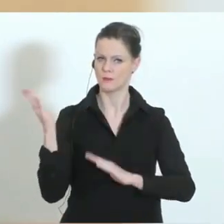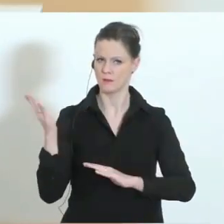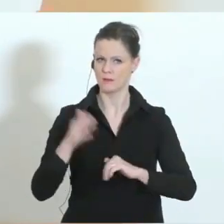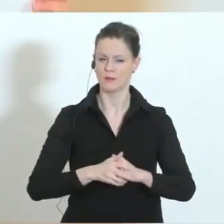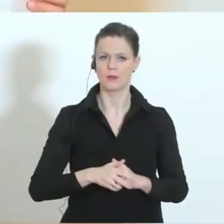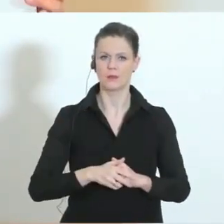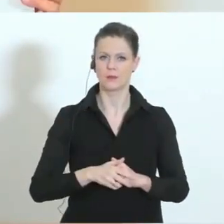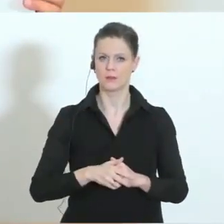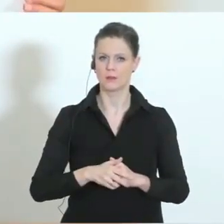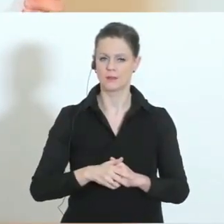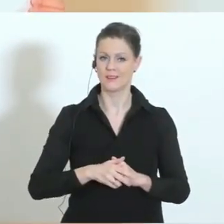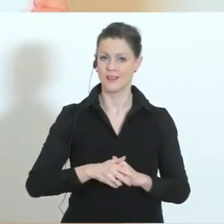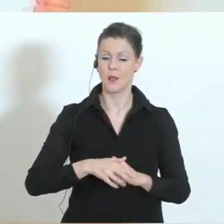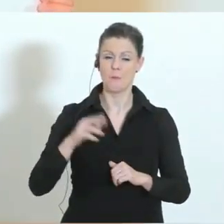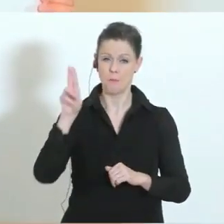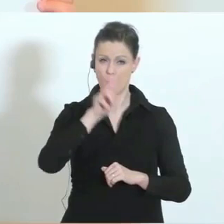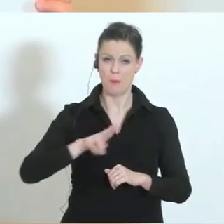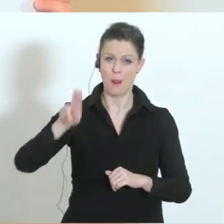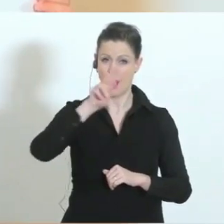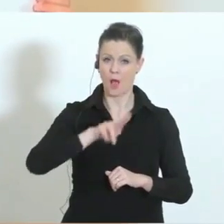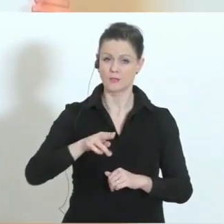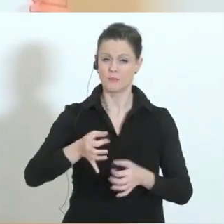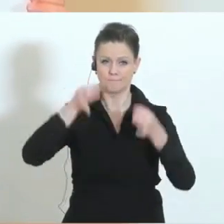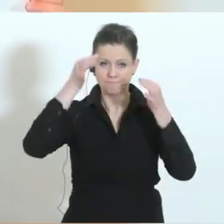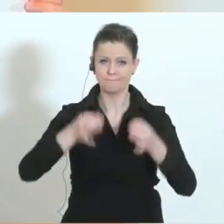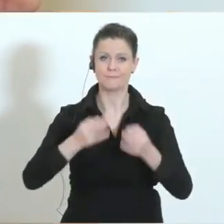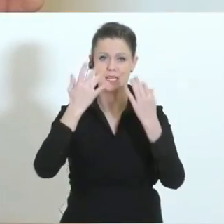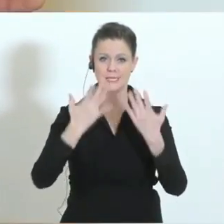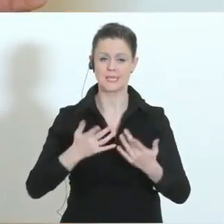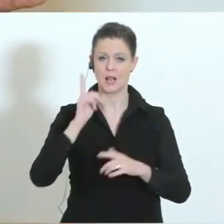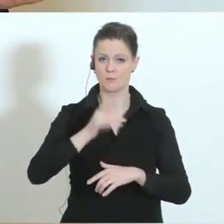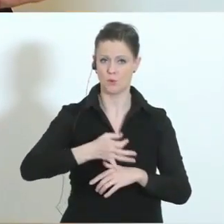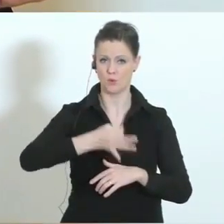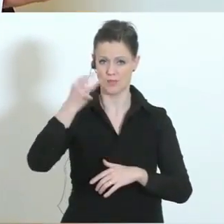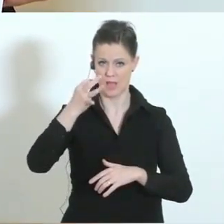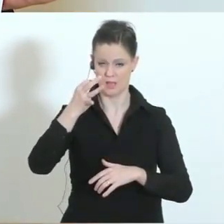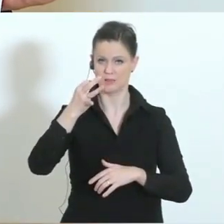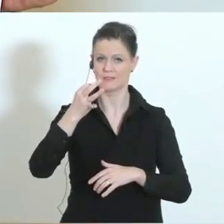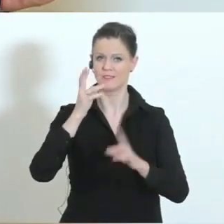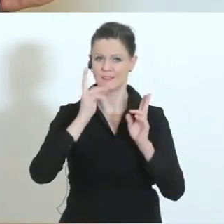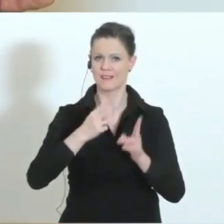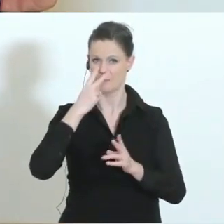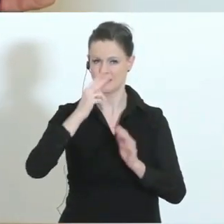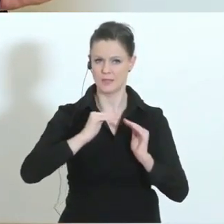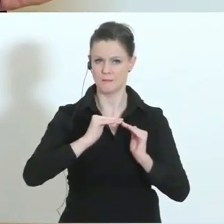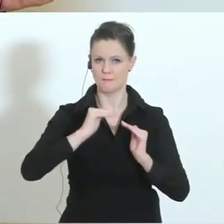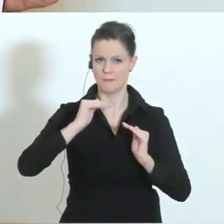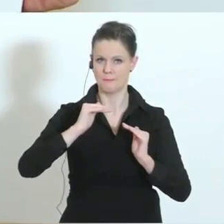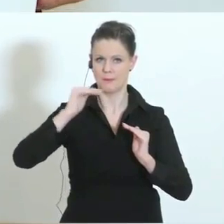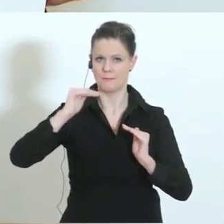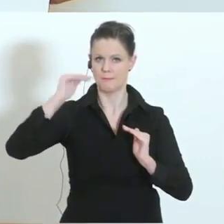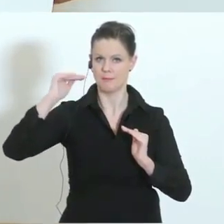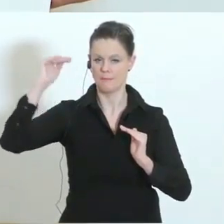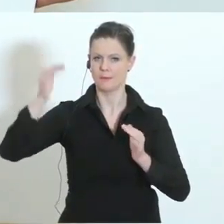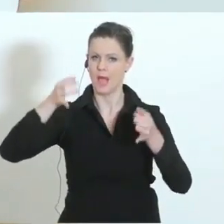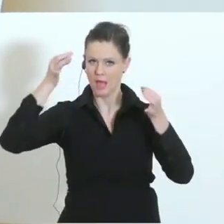blauen Balken die absoluten Zahlen pro Tag jeweils und sehen da natürlich diese Zunahme, die in absoluten